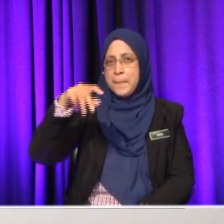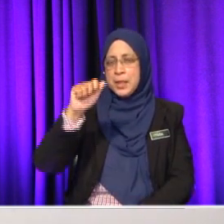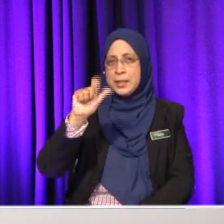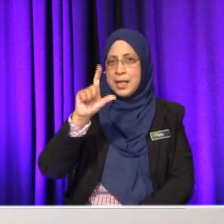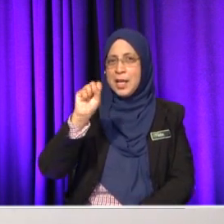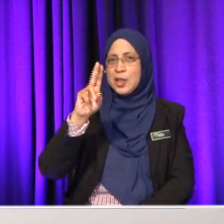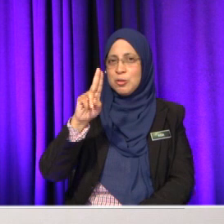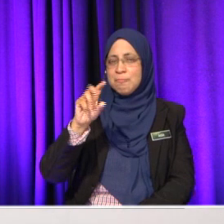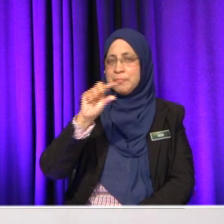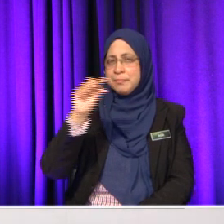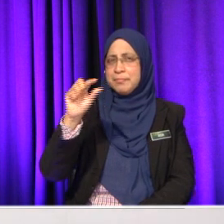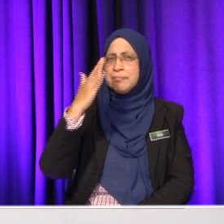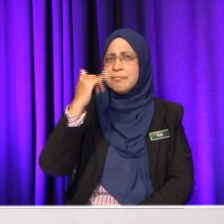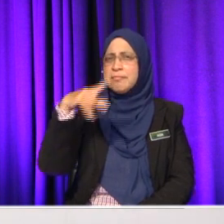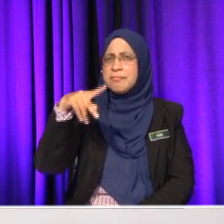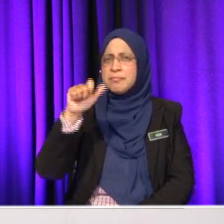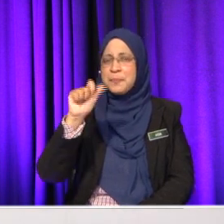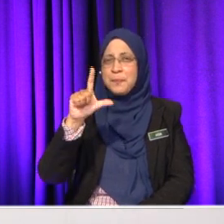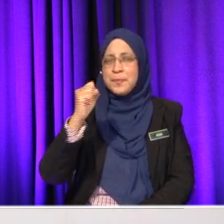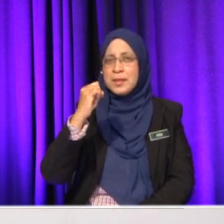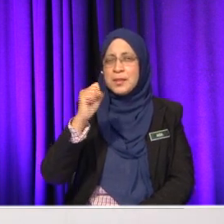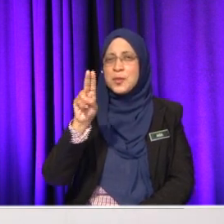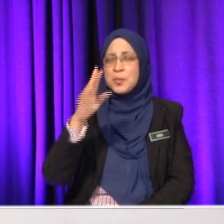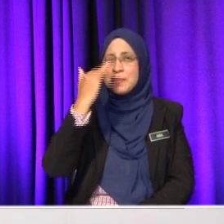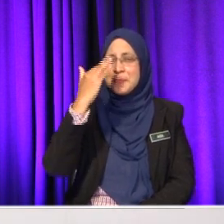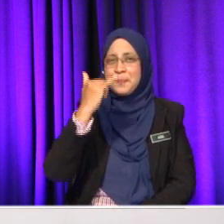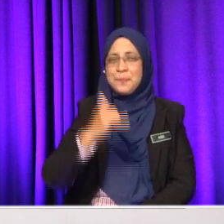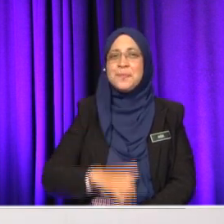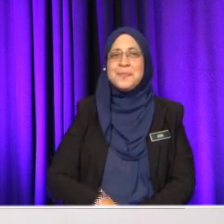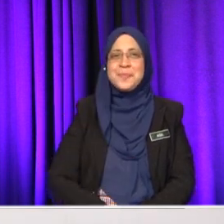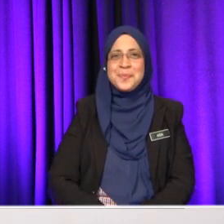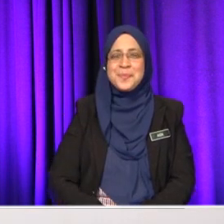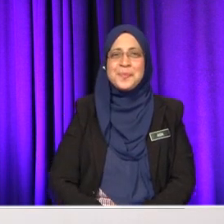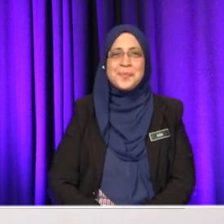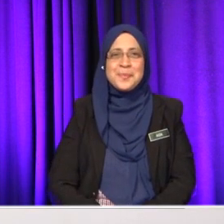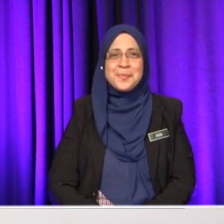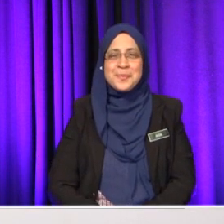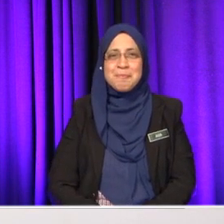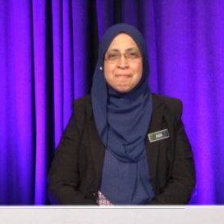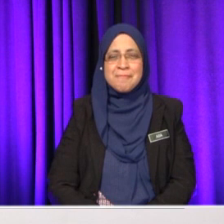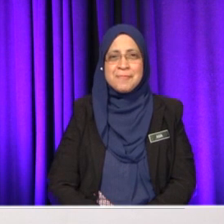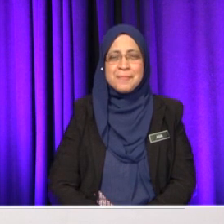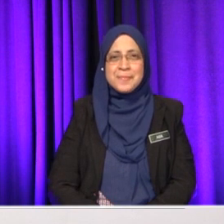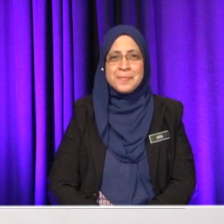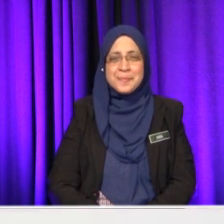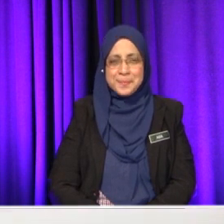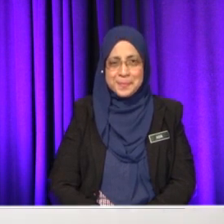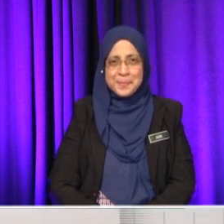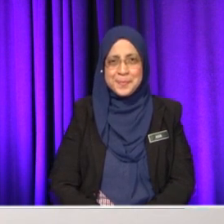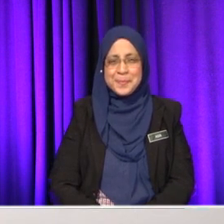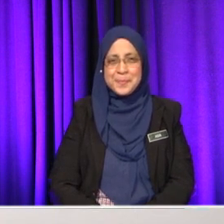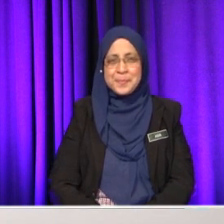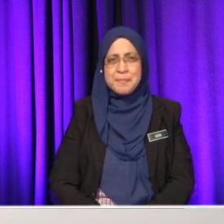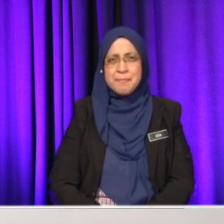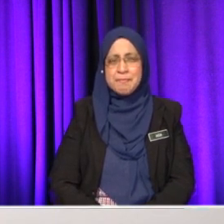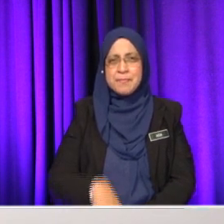Oh, betul. Kenapa dia palsu? Haa, Miza. Kenapa dia palsu? Haa, tak boleh baca